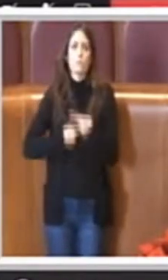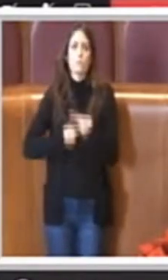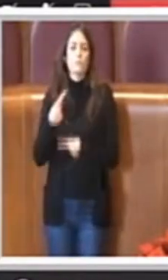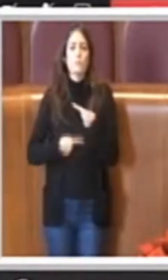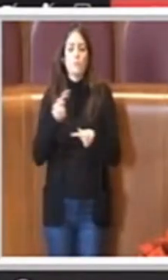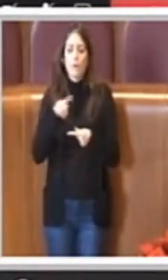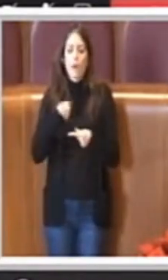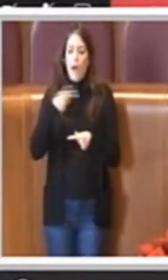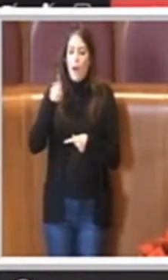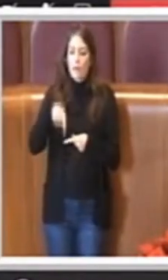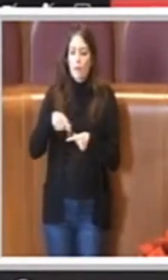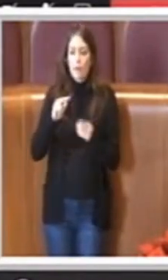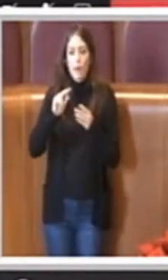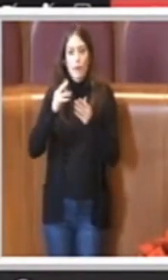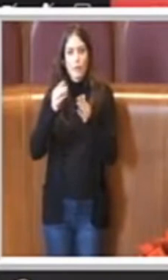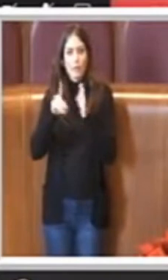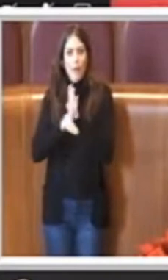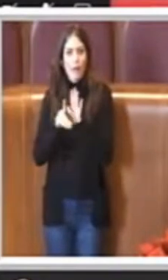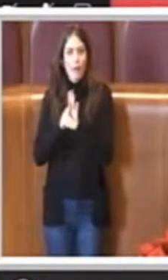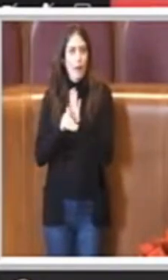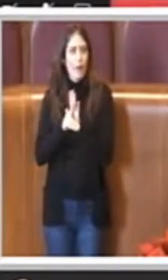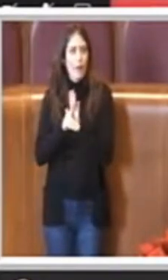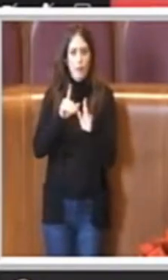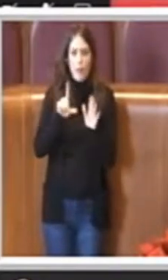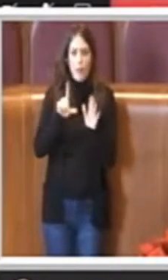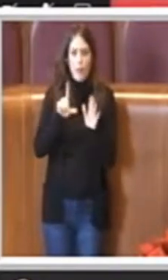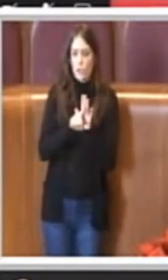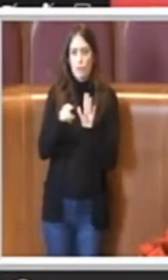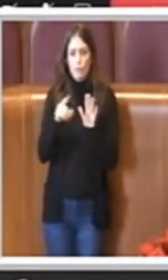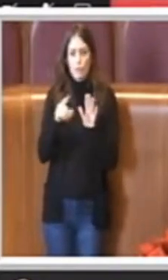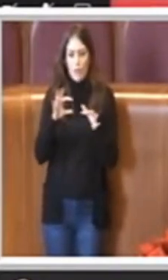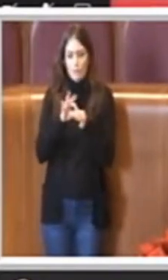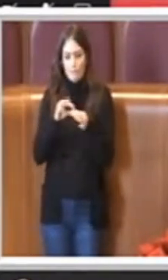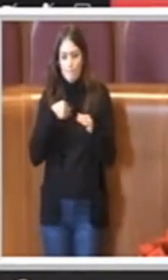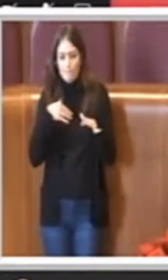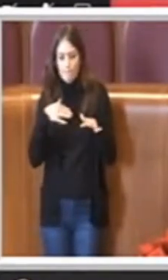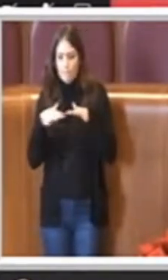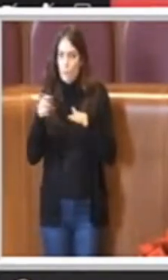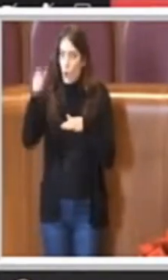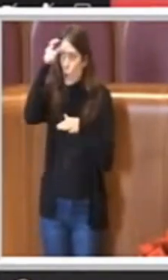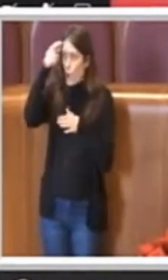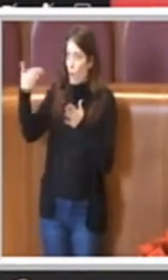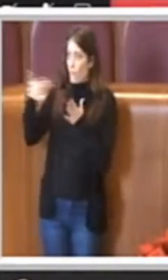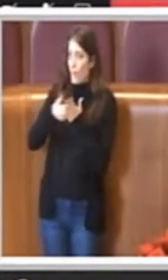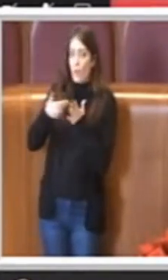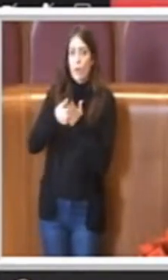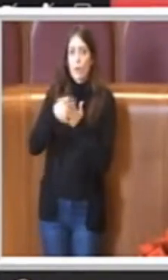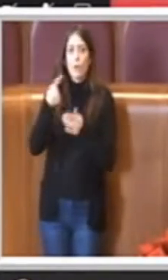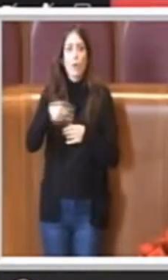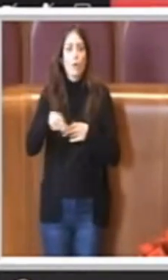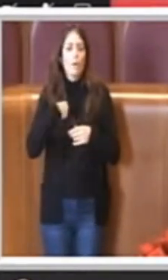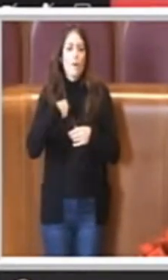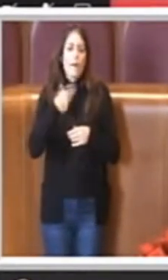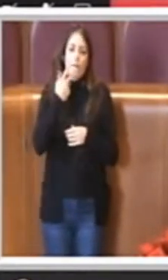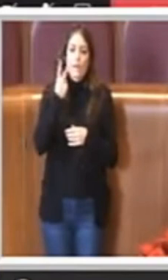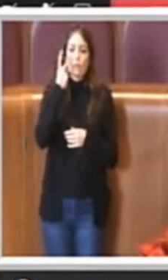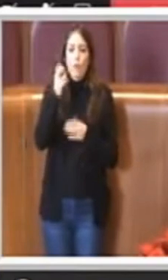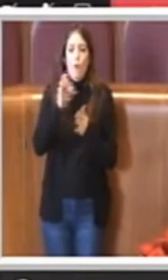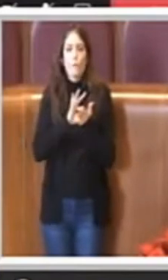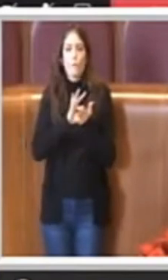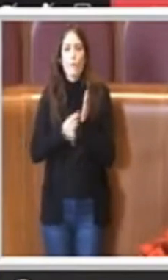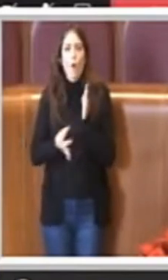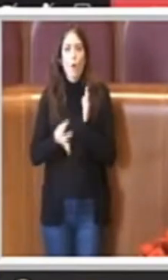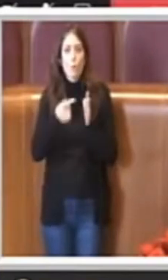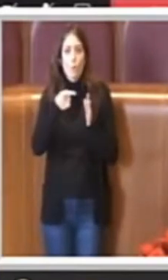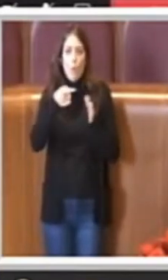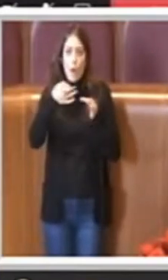istrigarsi tra i vari decreti legge presentati dal governo per trovare la formula più corretta per